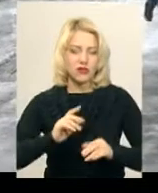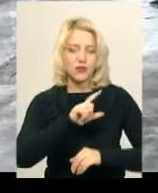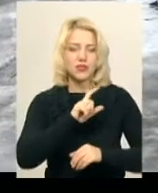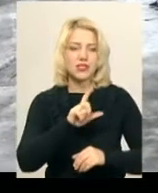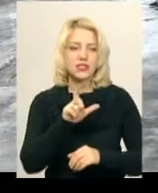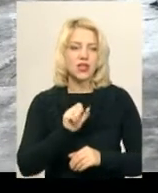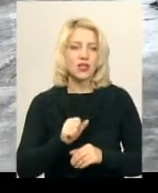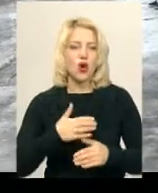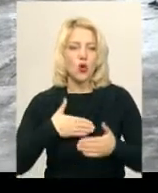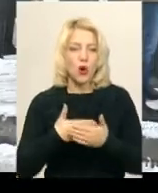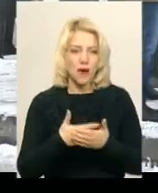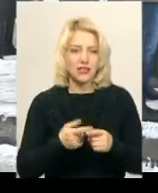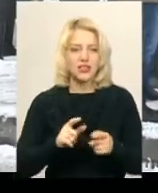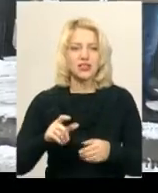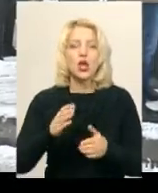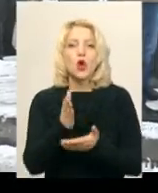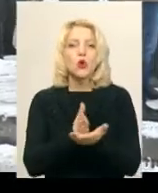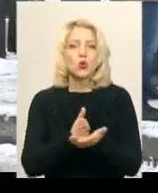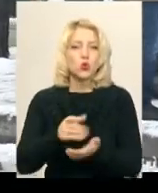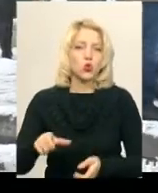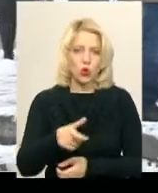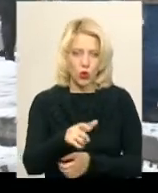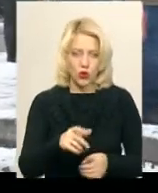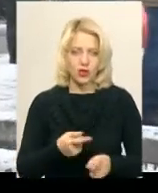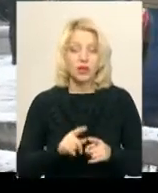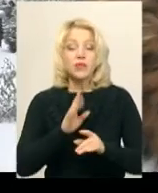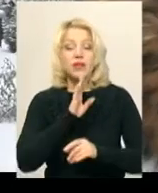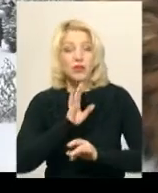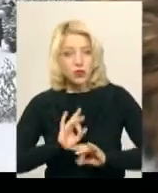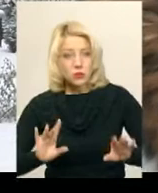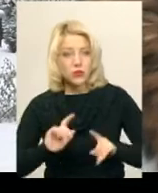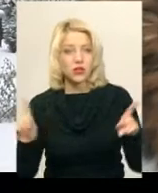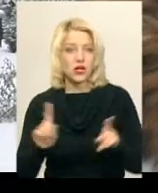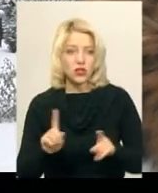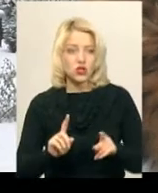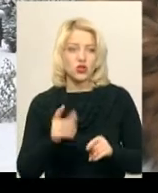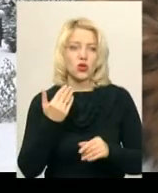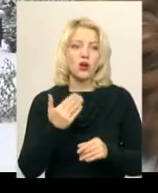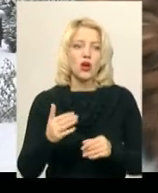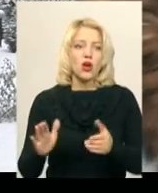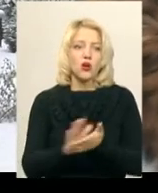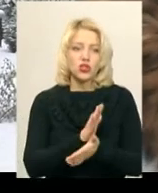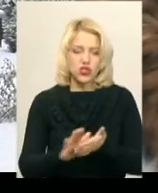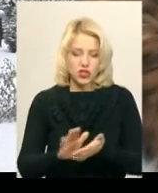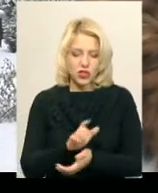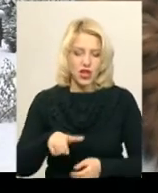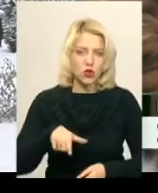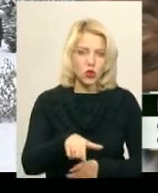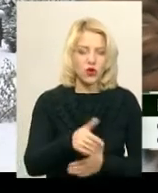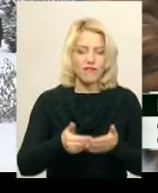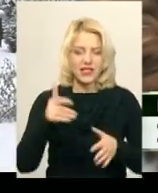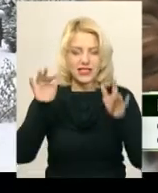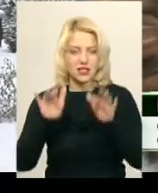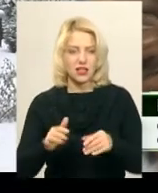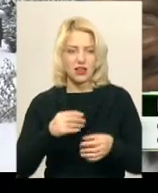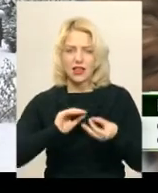та ЗМІ служби автодору в області Наталія Колодій. За її словами, вони очищають автошляхи від снігу. Найпроблемніша ділянка